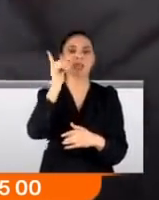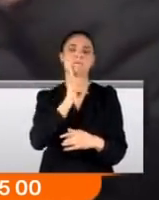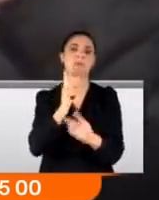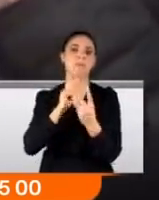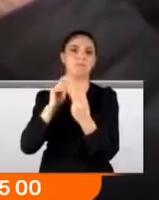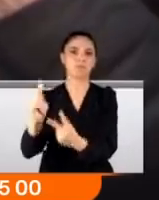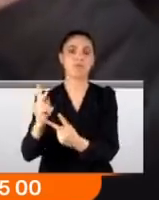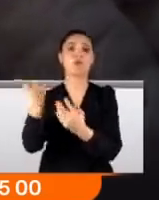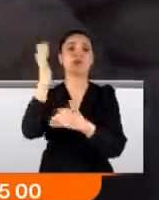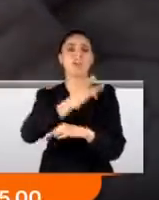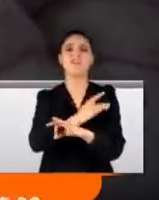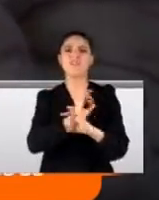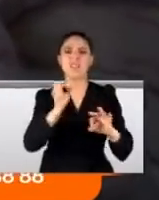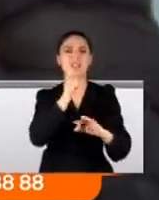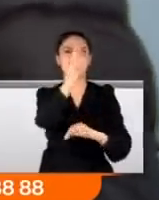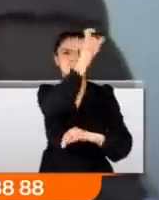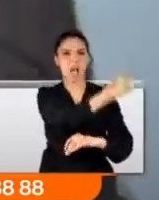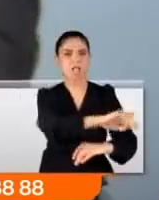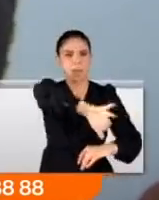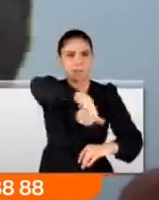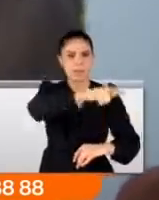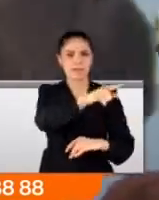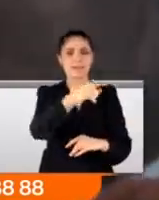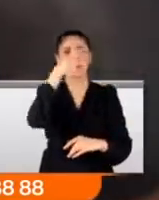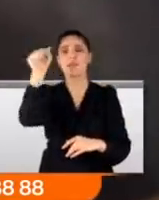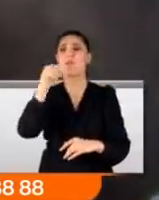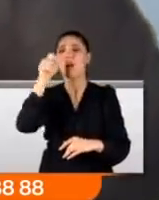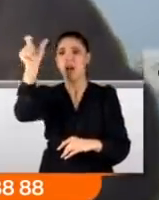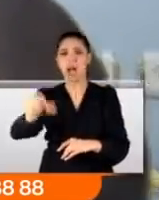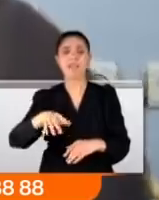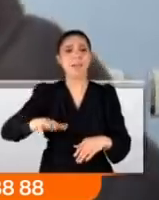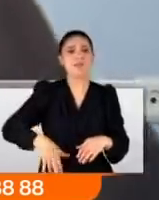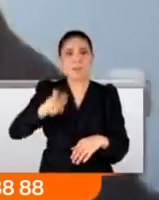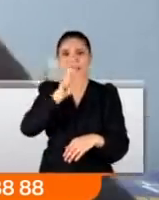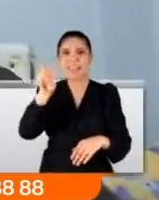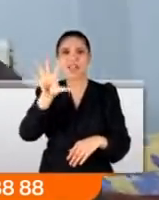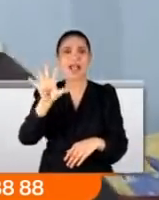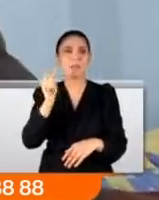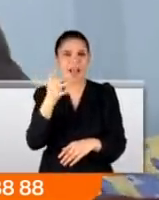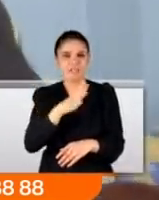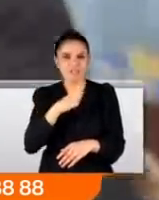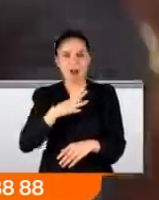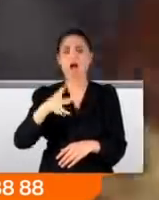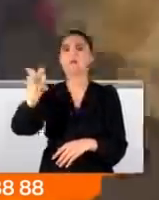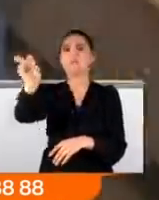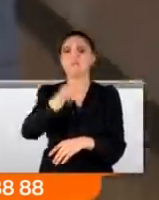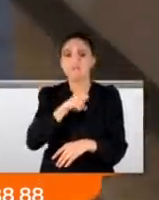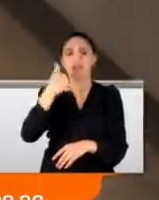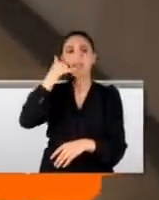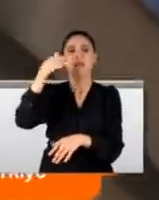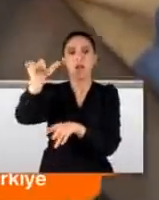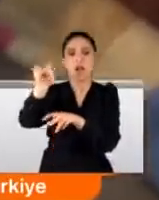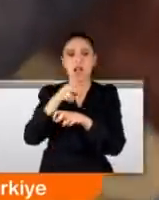kaybetti. Vicdansızlar talihsiz adamın cebindeki 850 lirasıyla cep telefonunu aldı ama